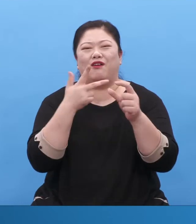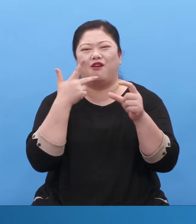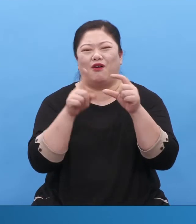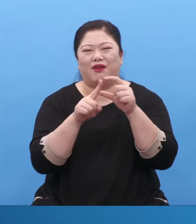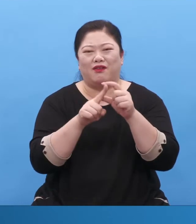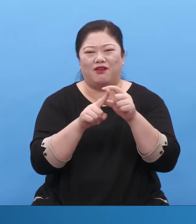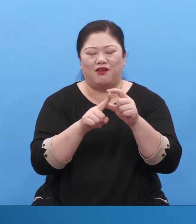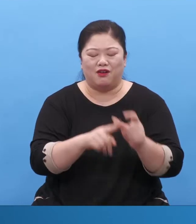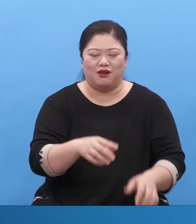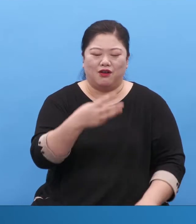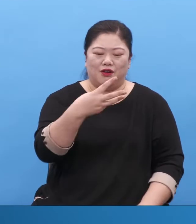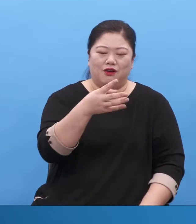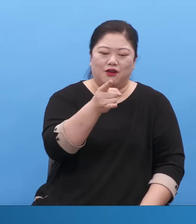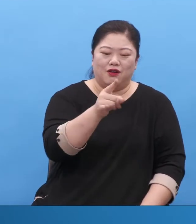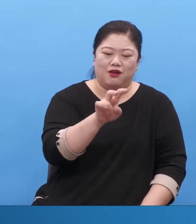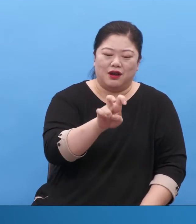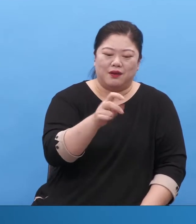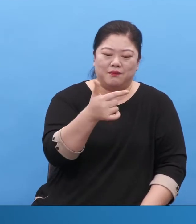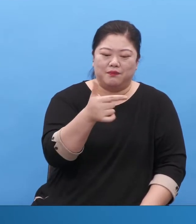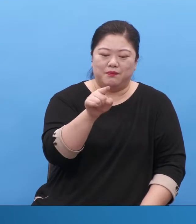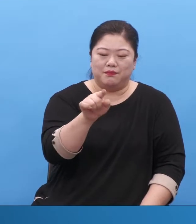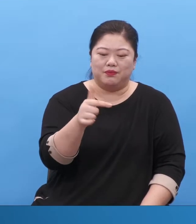remnant라는 단어는